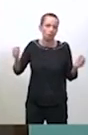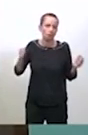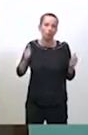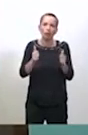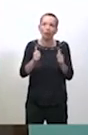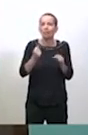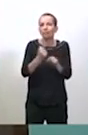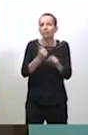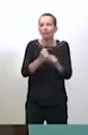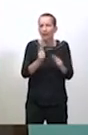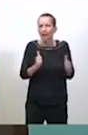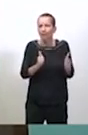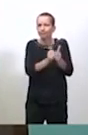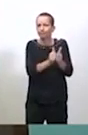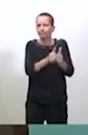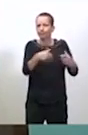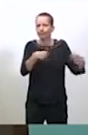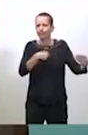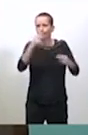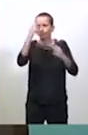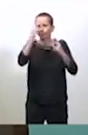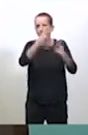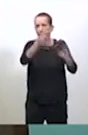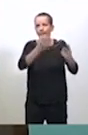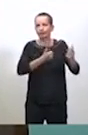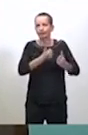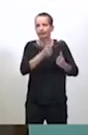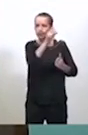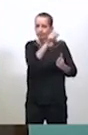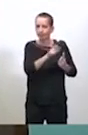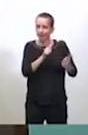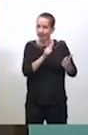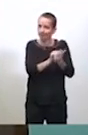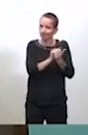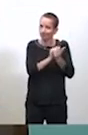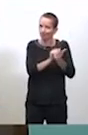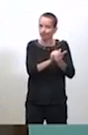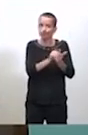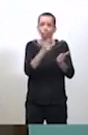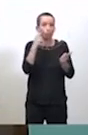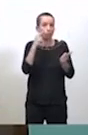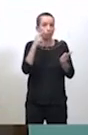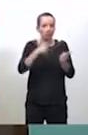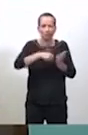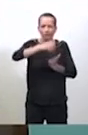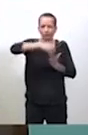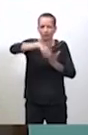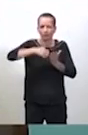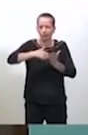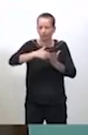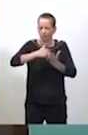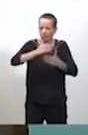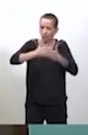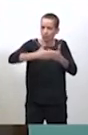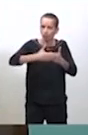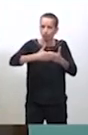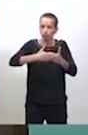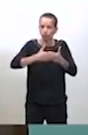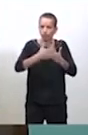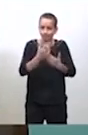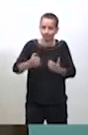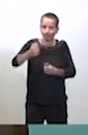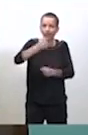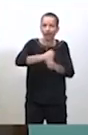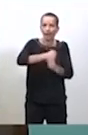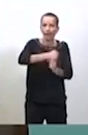notre directeur général des services pour vraiment essayer de mettre en place un reporting au plus près, qui va nous permettre de pouvoir suivre l